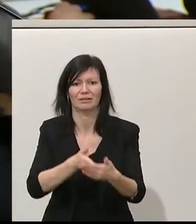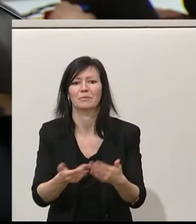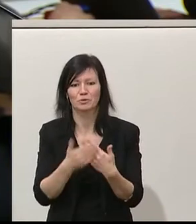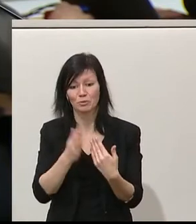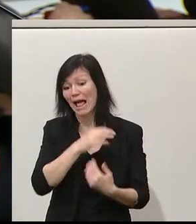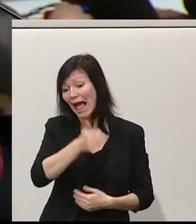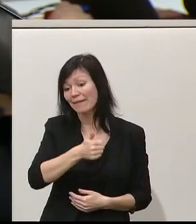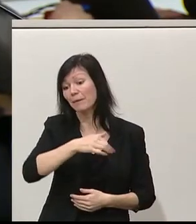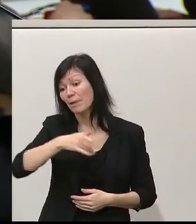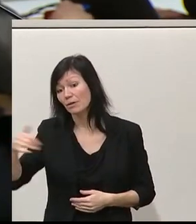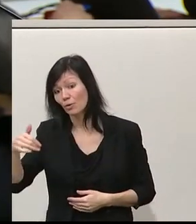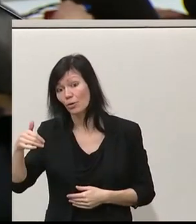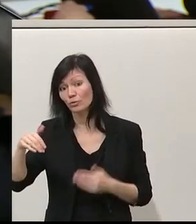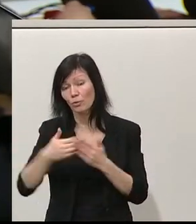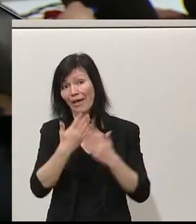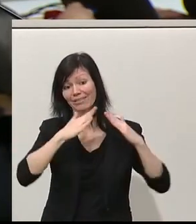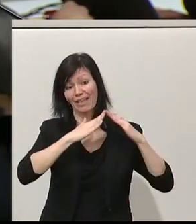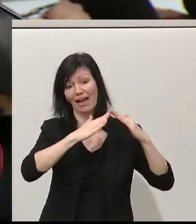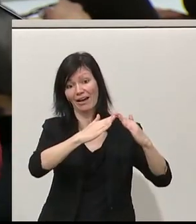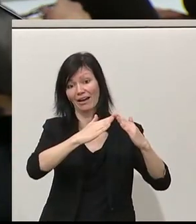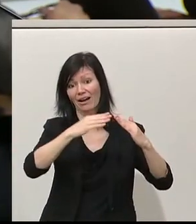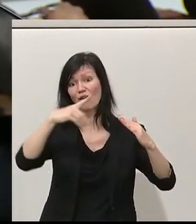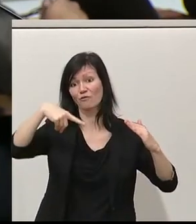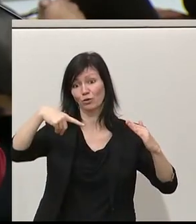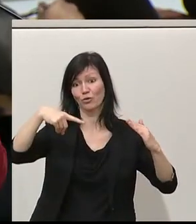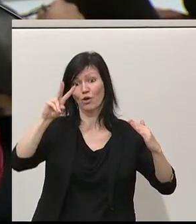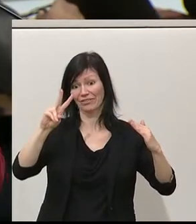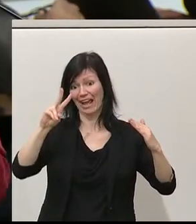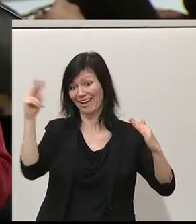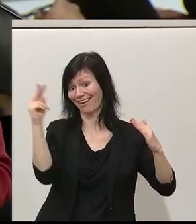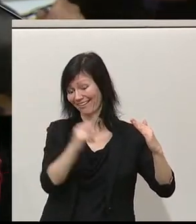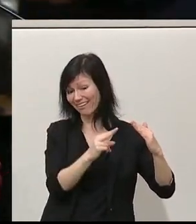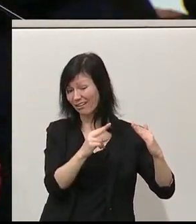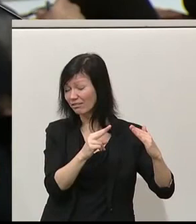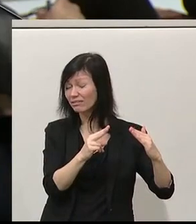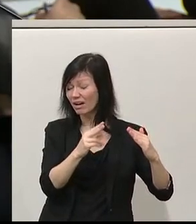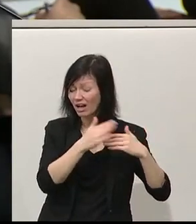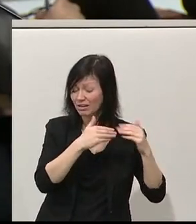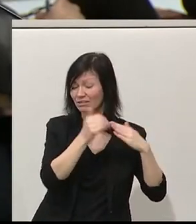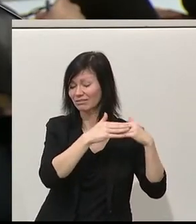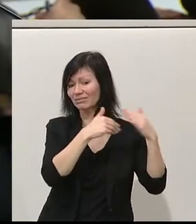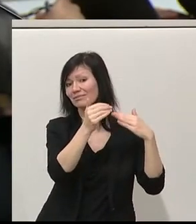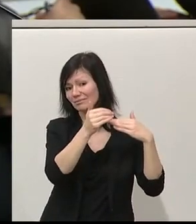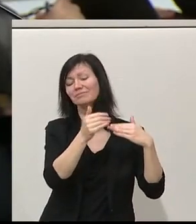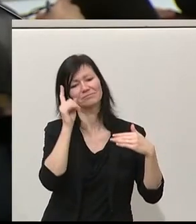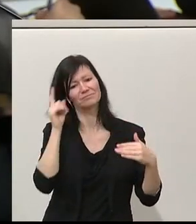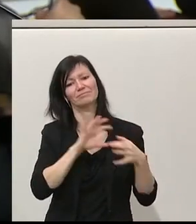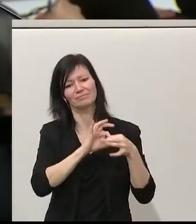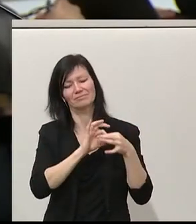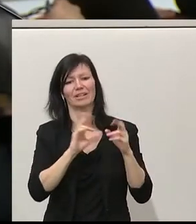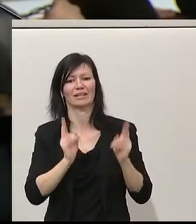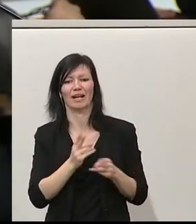-Programm, da können wir den Klimaschutz wirklich nah am Menschen, nah an den Österreicherinnen und